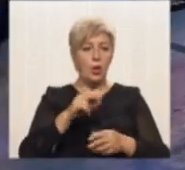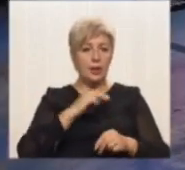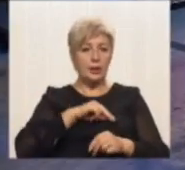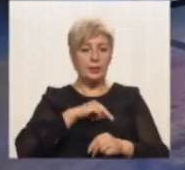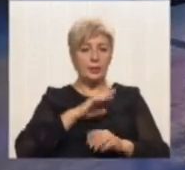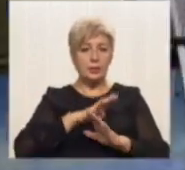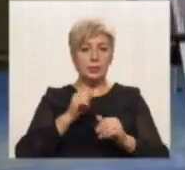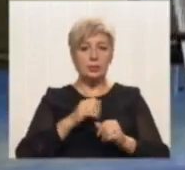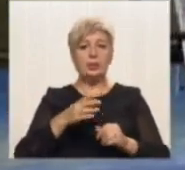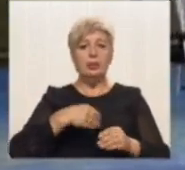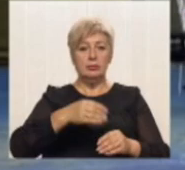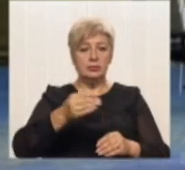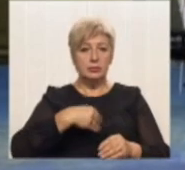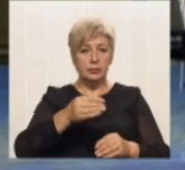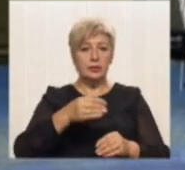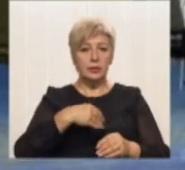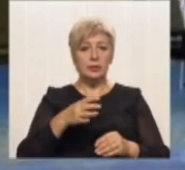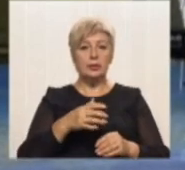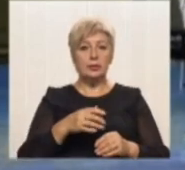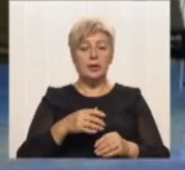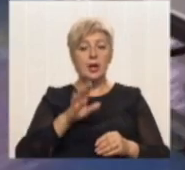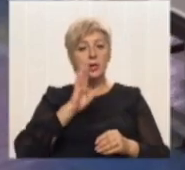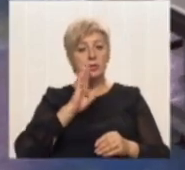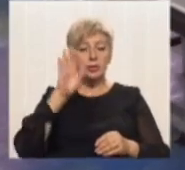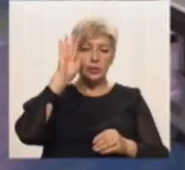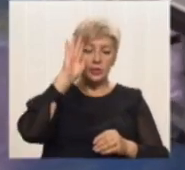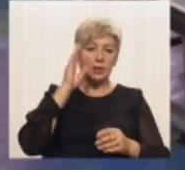настільному тенісі. У пін-кон грають черги та жінки.